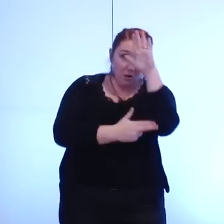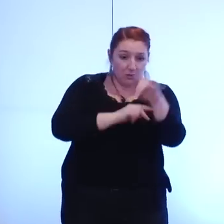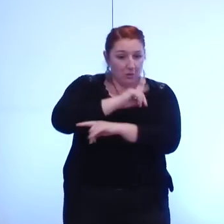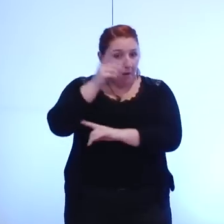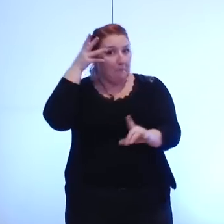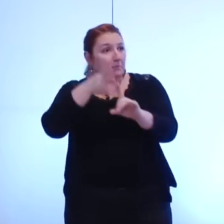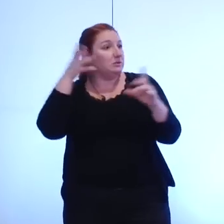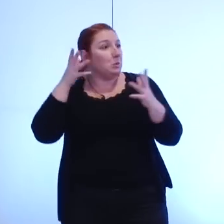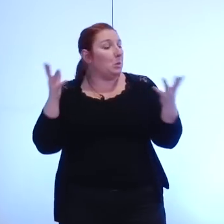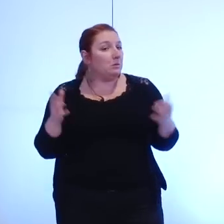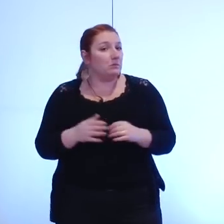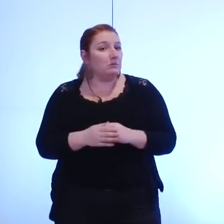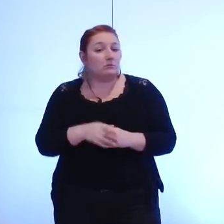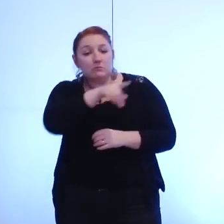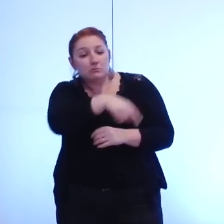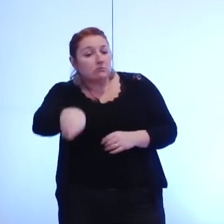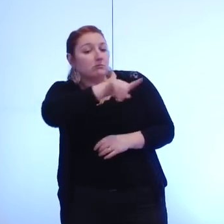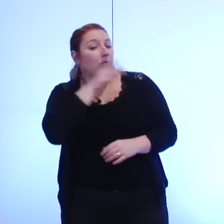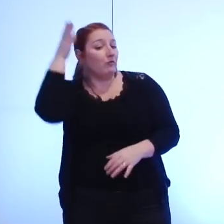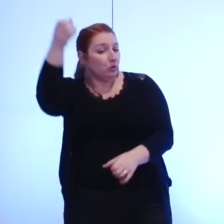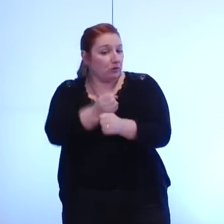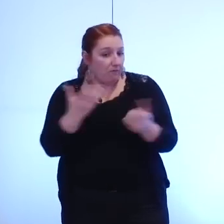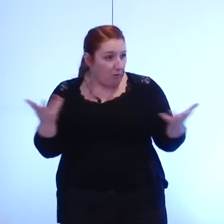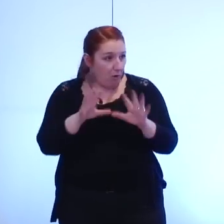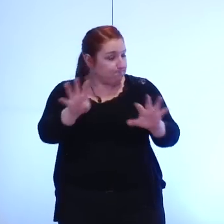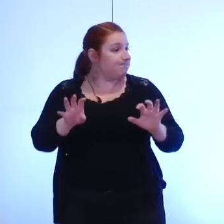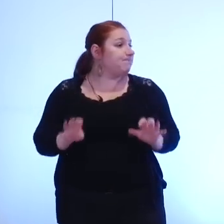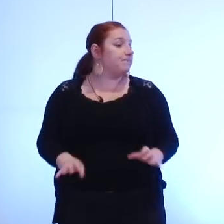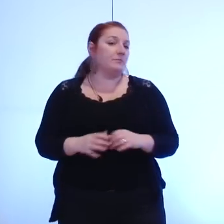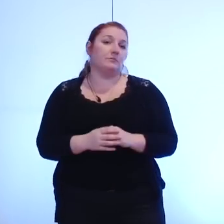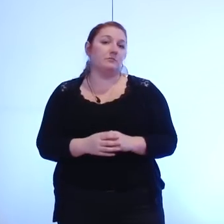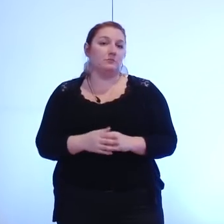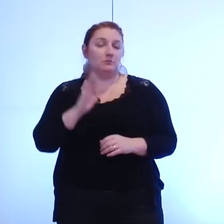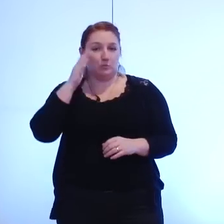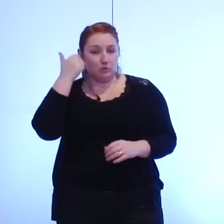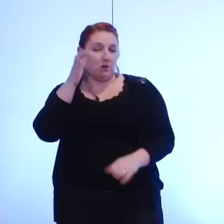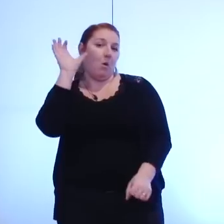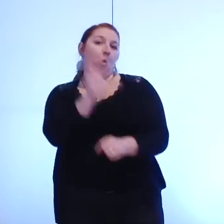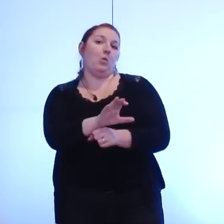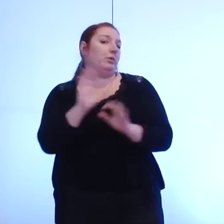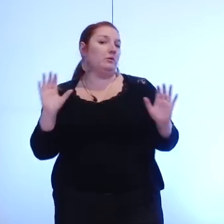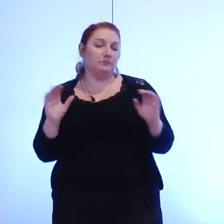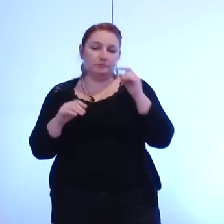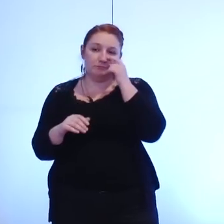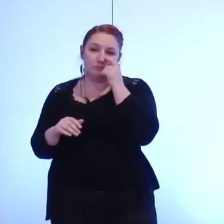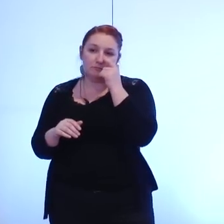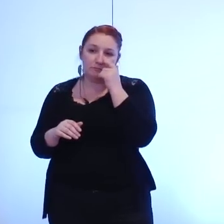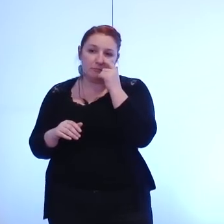qu'ils seront appelés à exercer au sein de la métropole donc nous sommes contre ces avancées